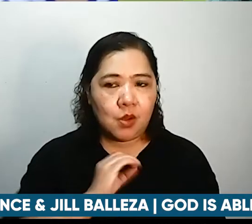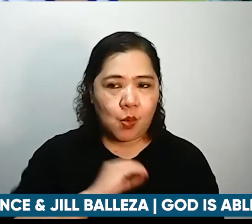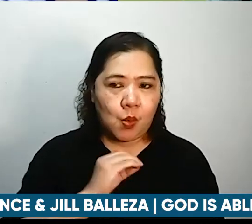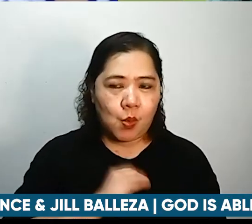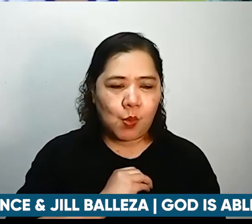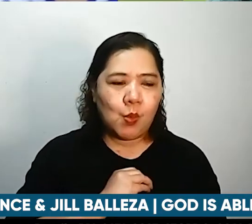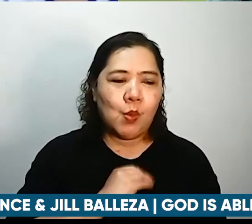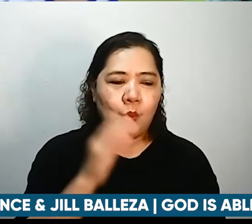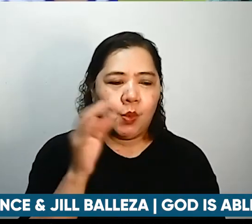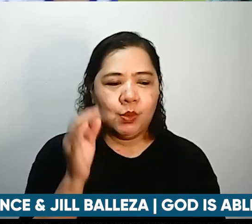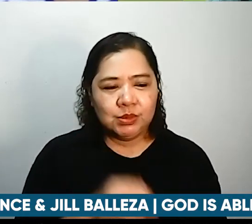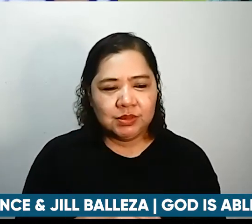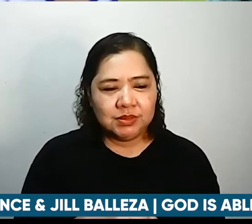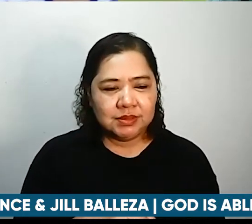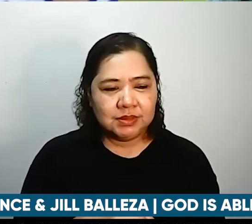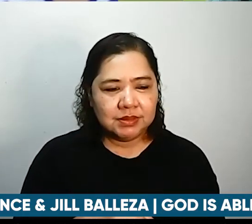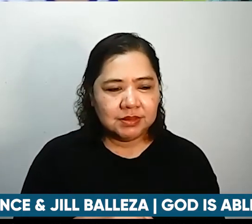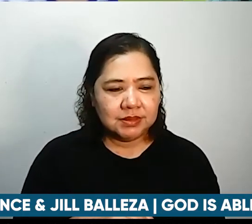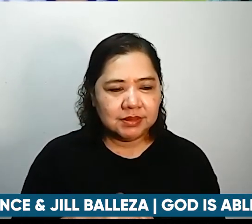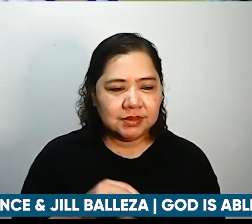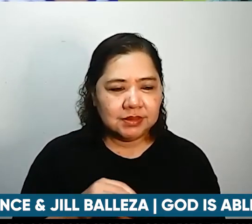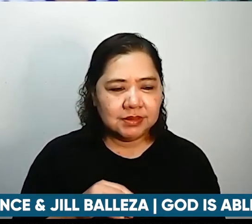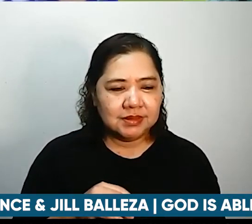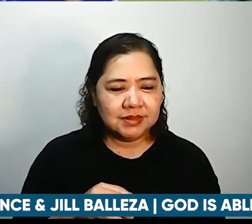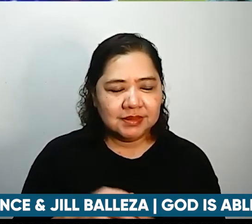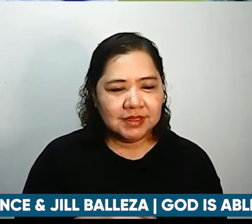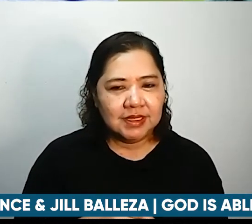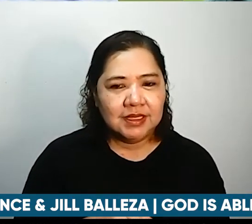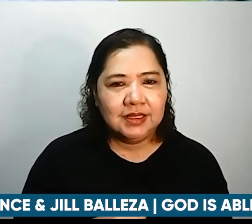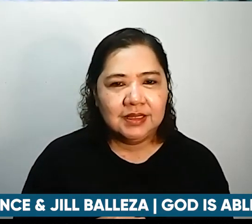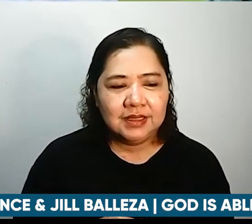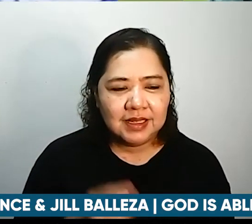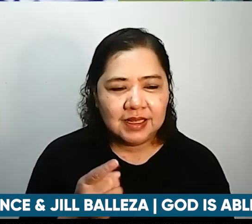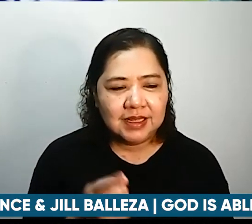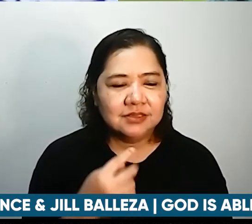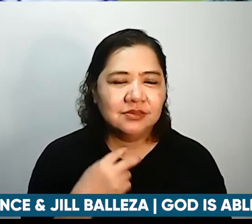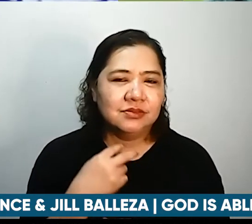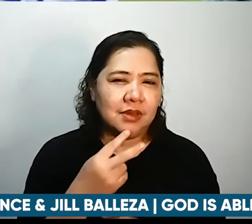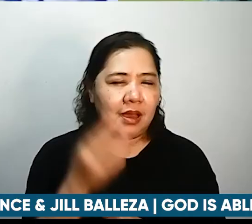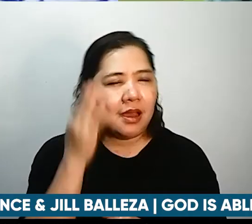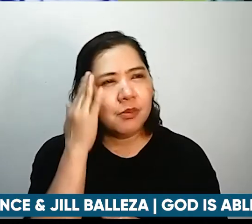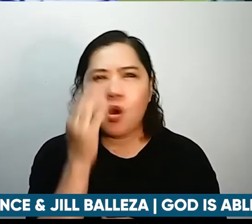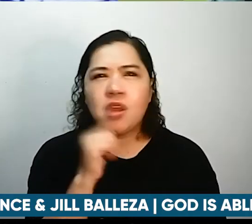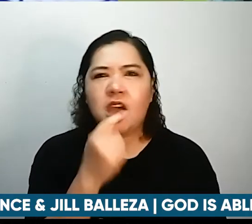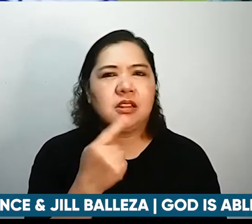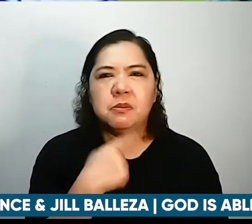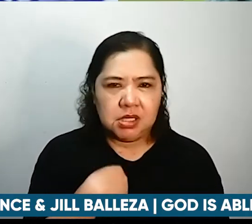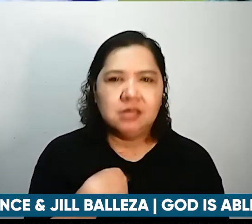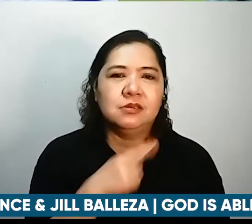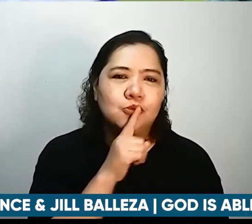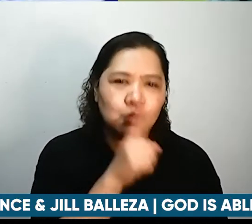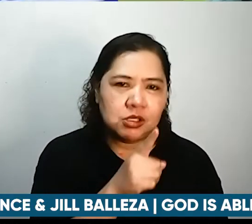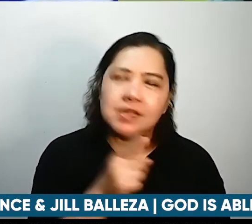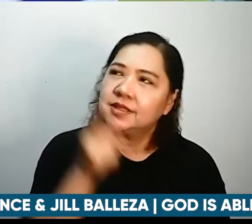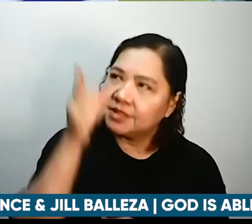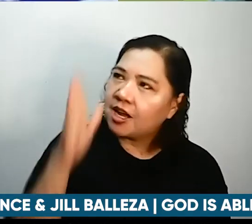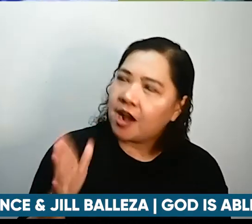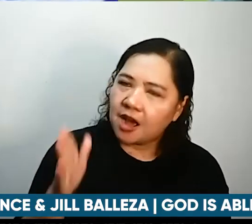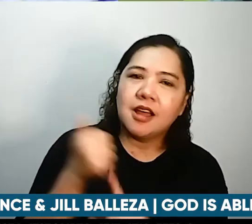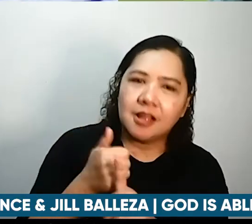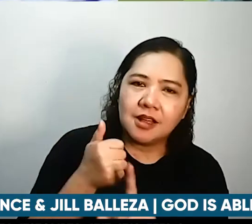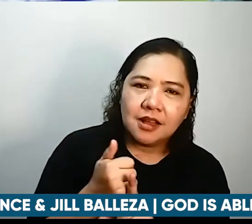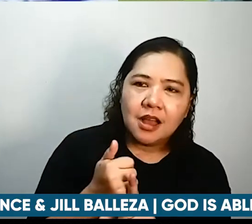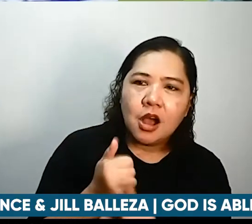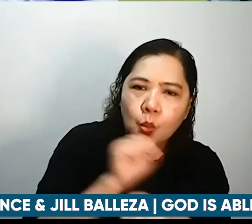sabi ko alam ko na hindi ako yun alam ko na God is actually working in me and most of the time